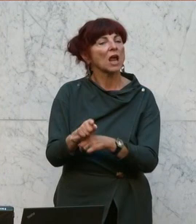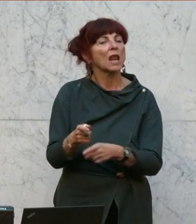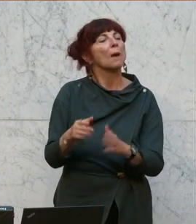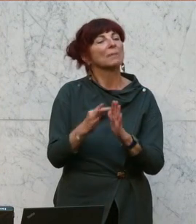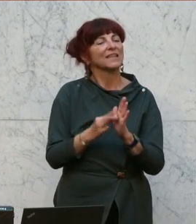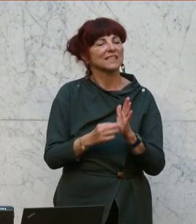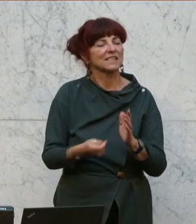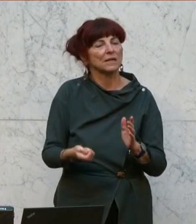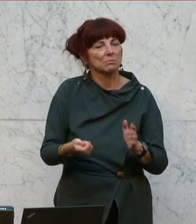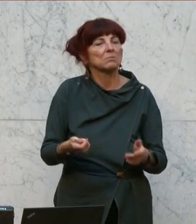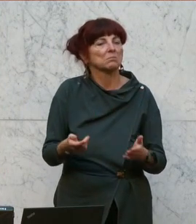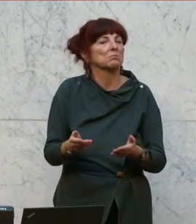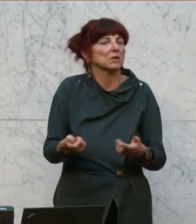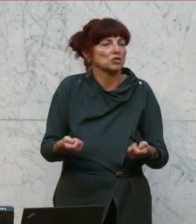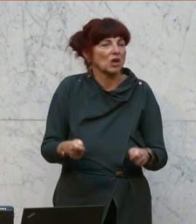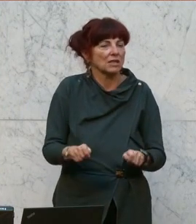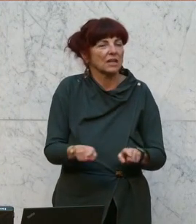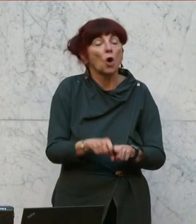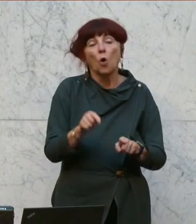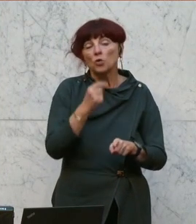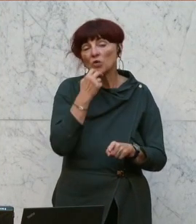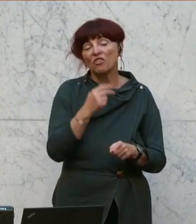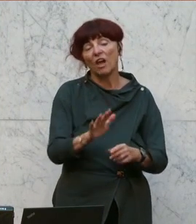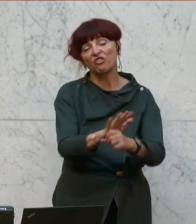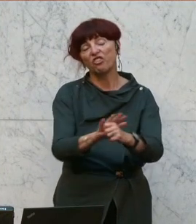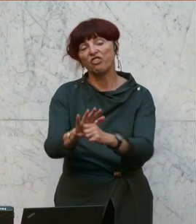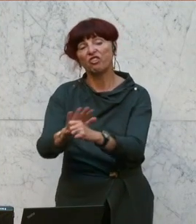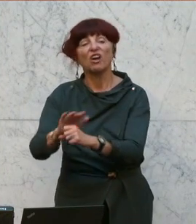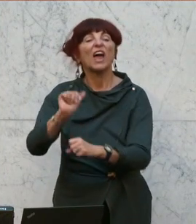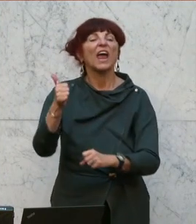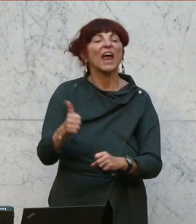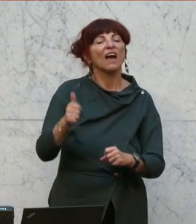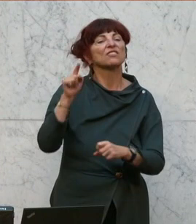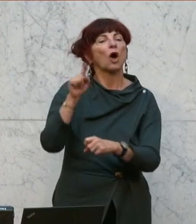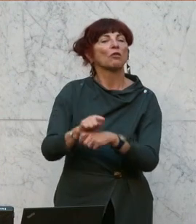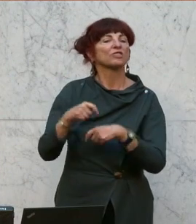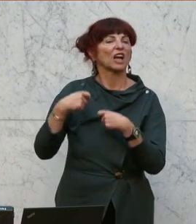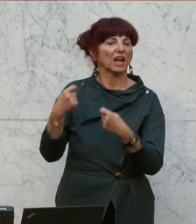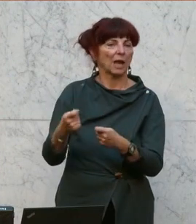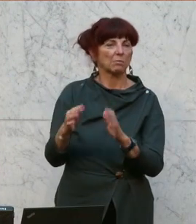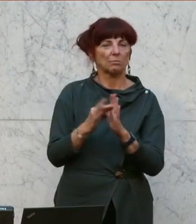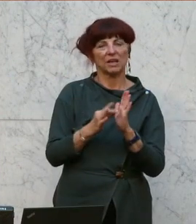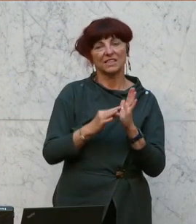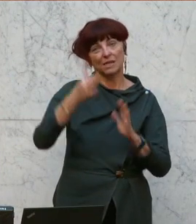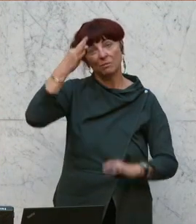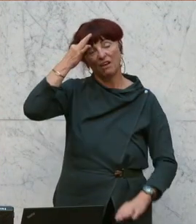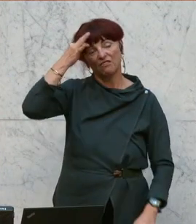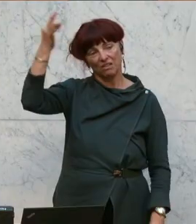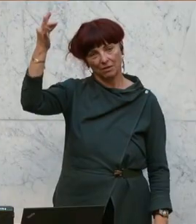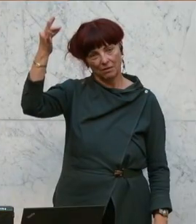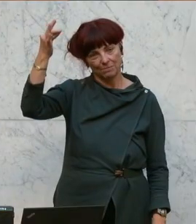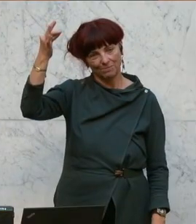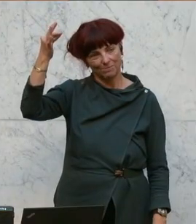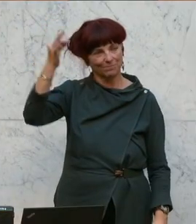verschaukeln möchte, erfindet das Erstauftraggeberprinzip. Und ich habe aber auch eine gute Nachricht für Sie.